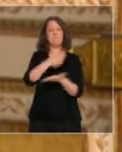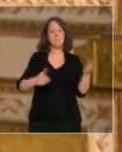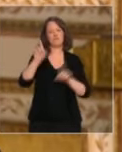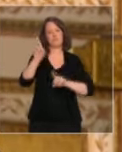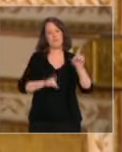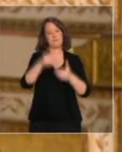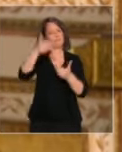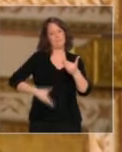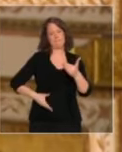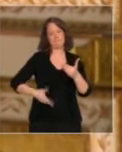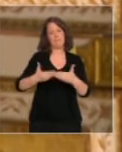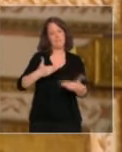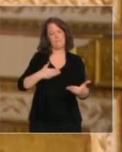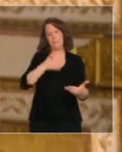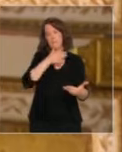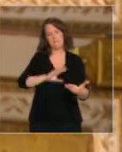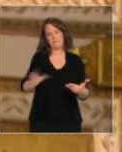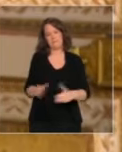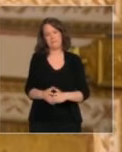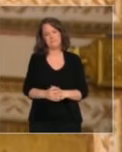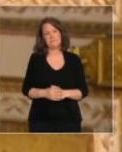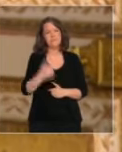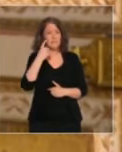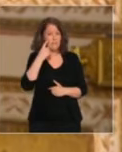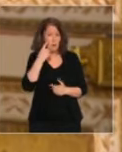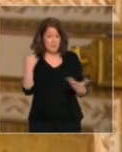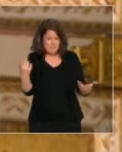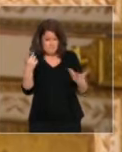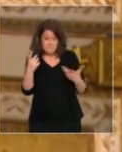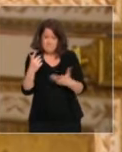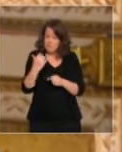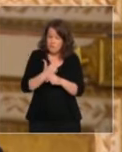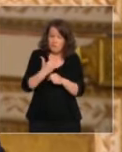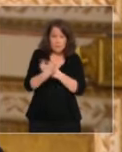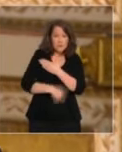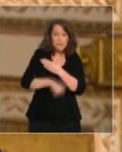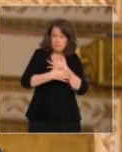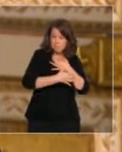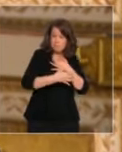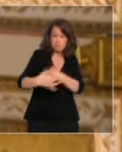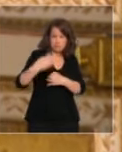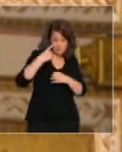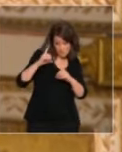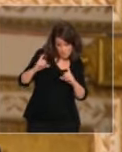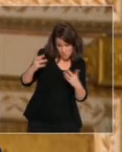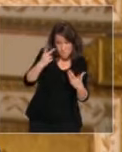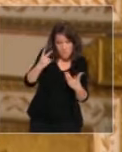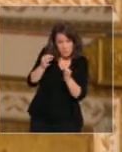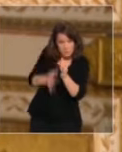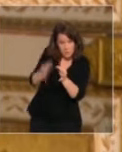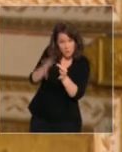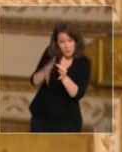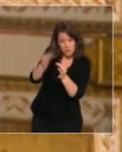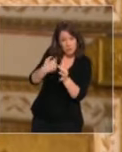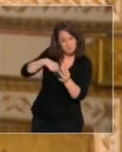La situation sera collectivement évaluée à partir de mi-mai chaque semaine pour adapter les choses et vous donner de la visibilité.